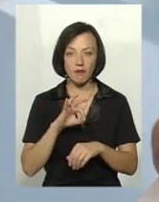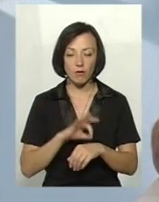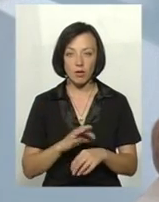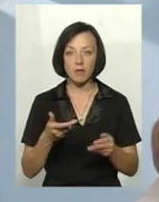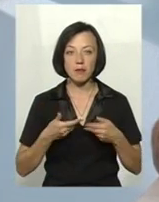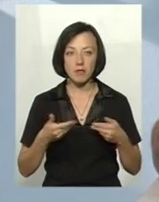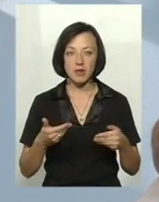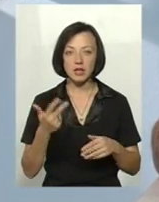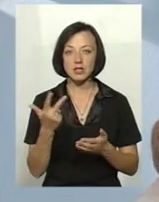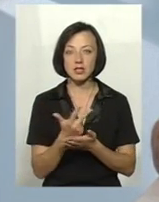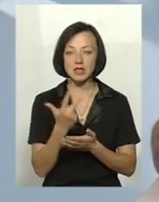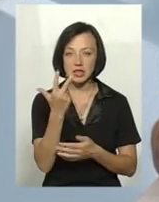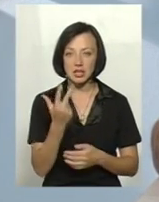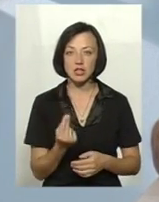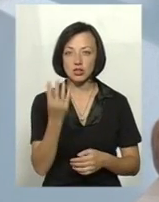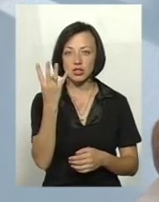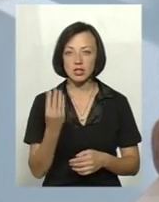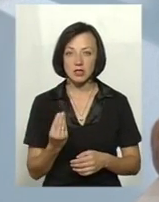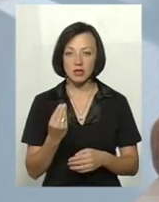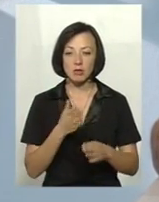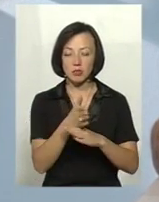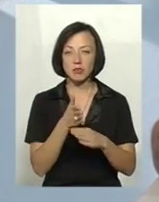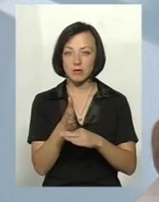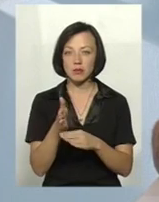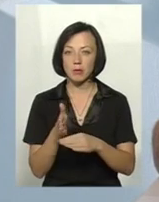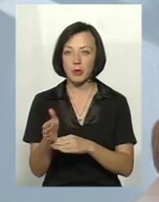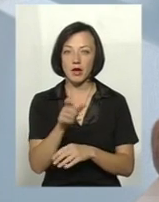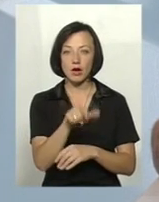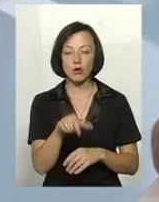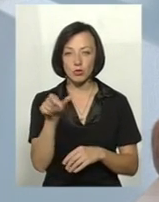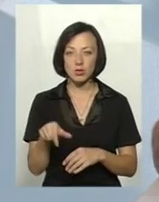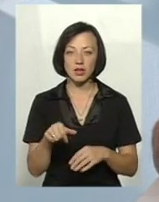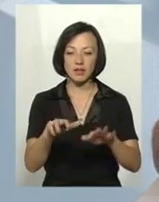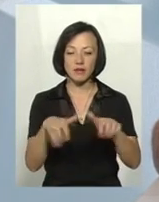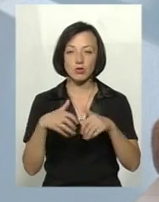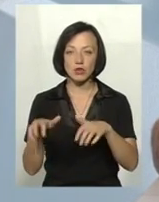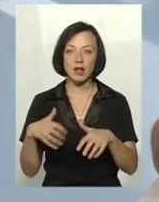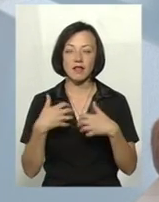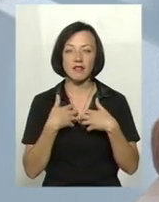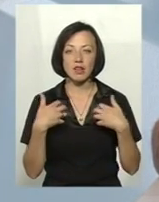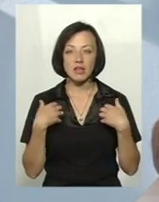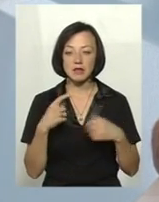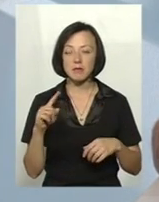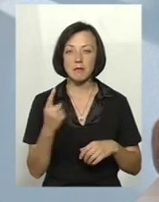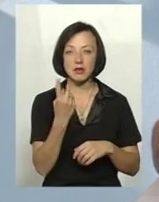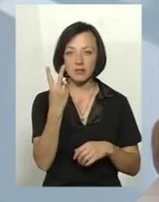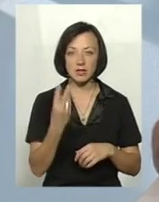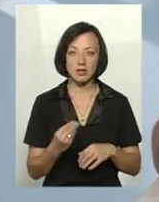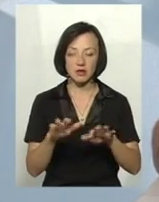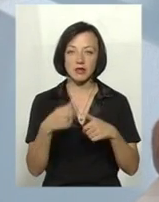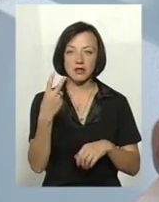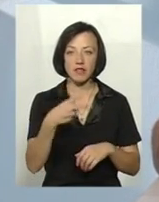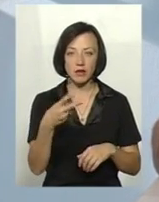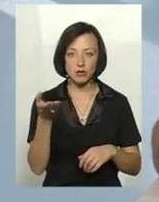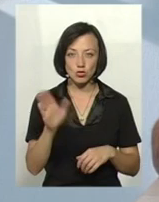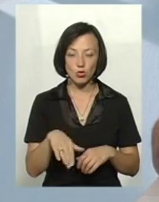напевно, що три чи чотири дні по дворогосподарствах ходили люди і вилучали тварин. За перших два дні ми вилучили 20